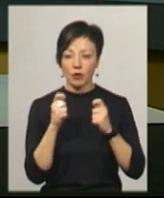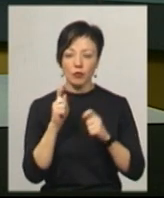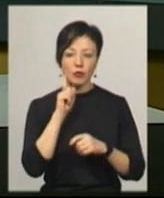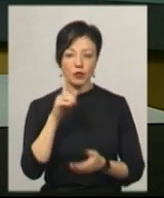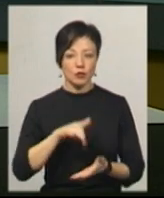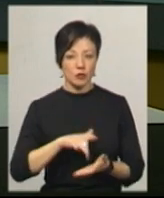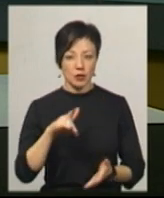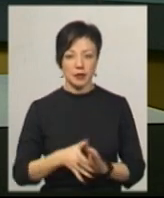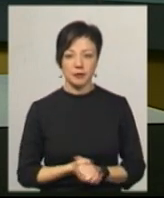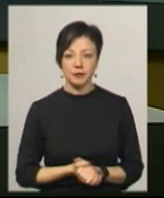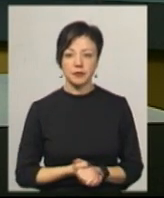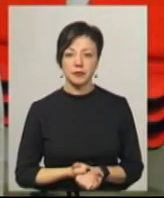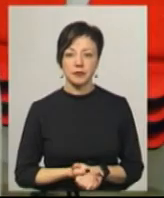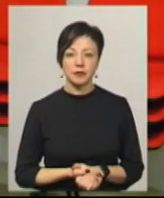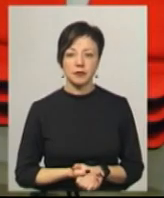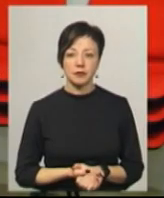молодіжному центрі.